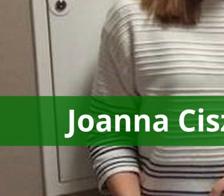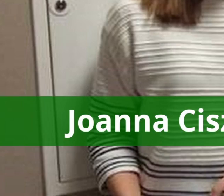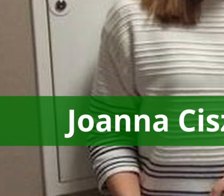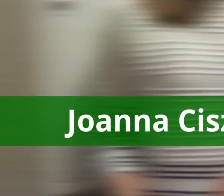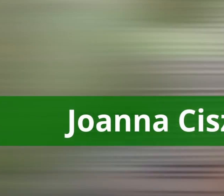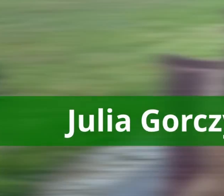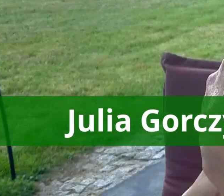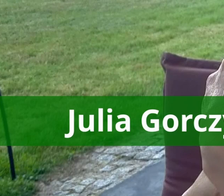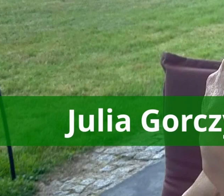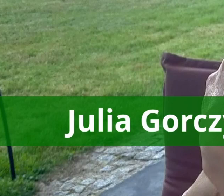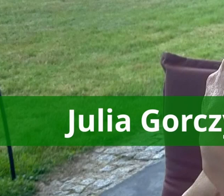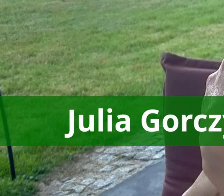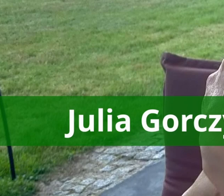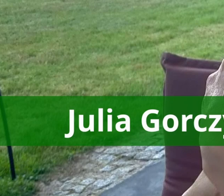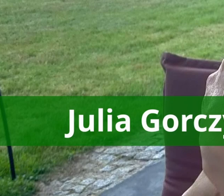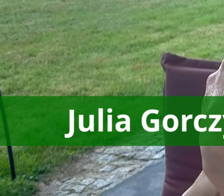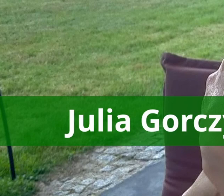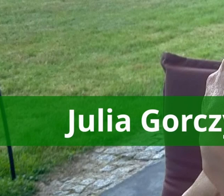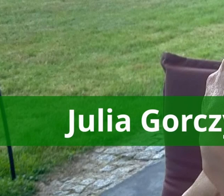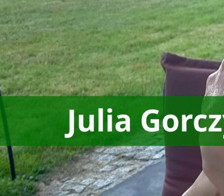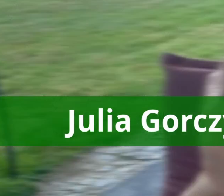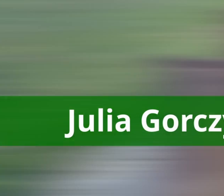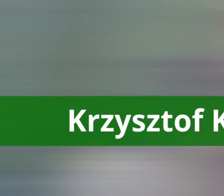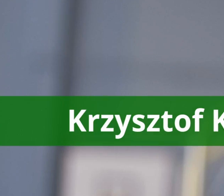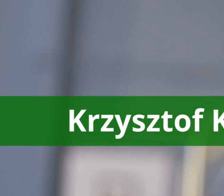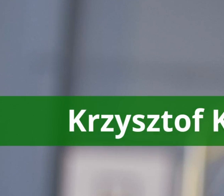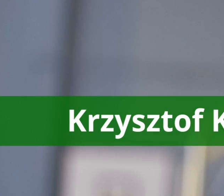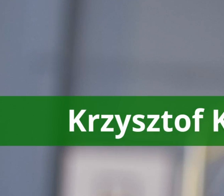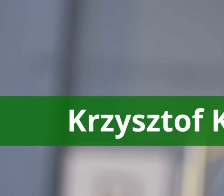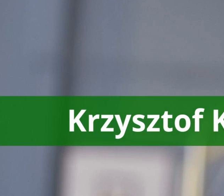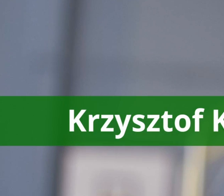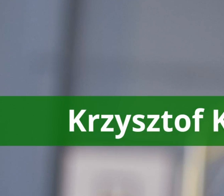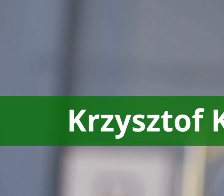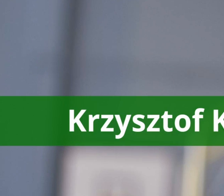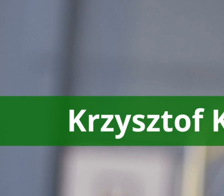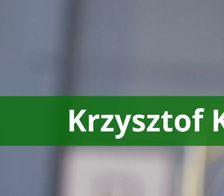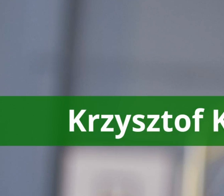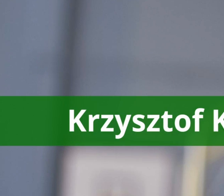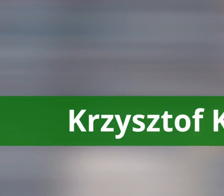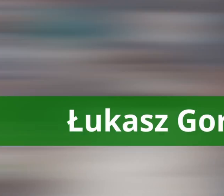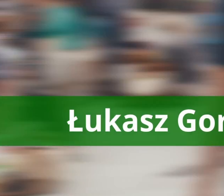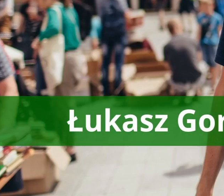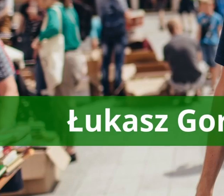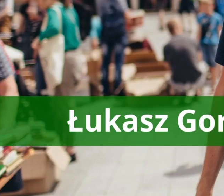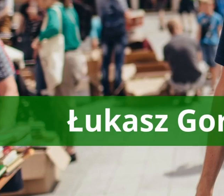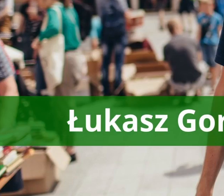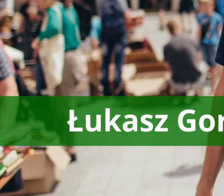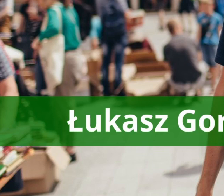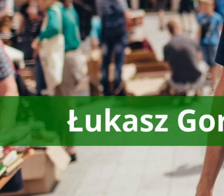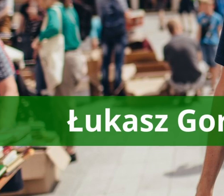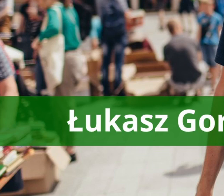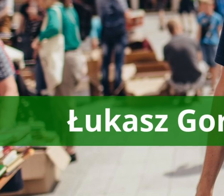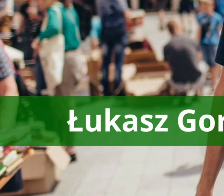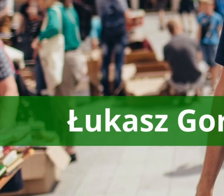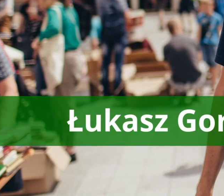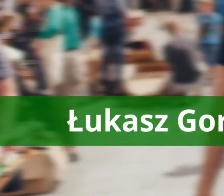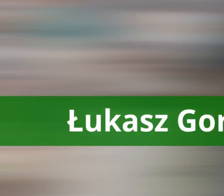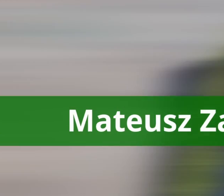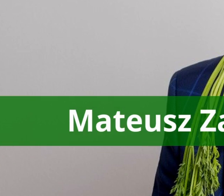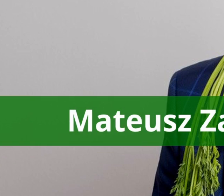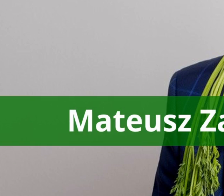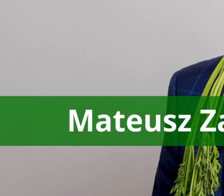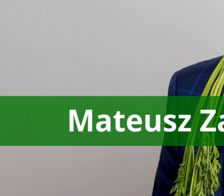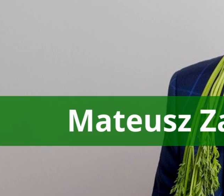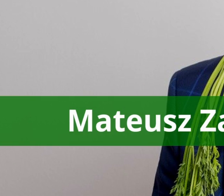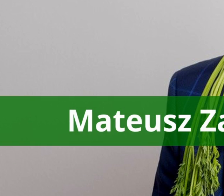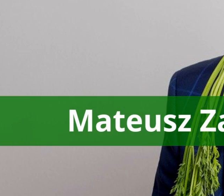Portier Marian oraz Wujek Czesiek, Zygmunt i Niewiórka na drzewie. Wszyscy bardzo